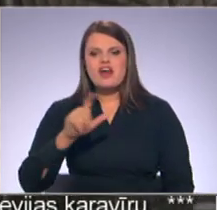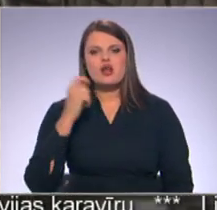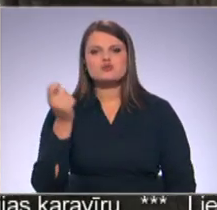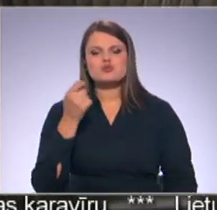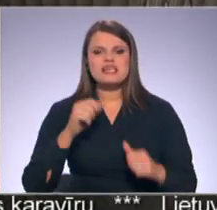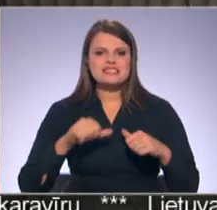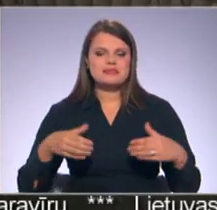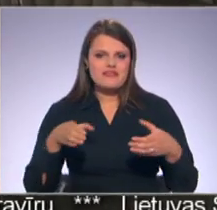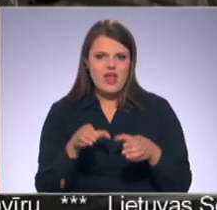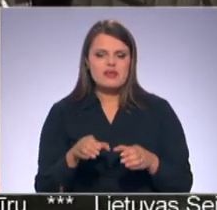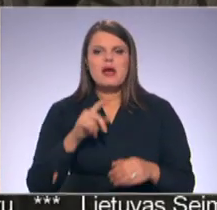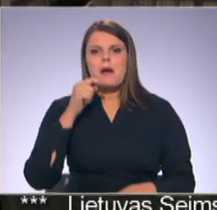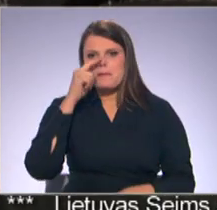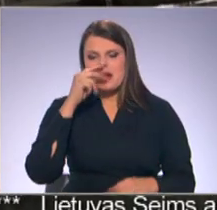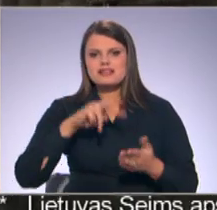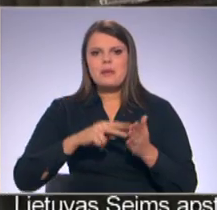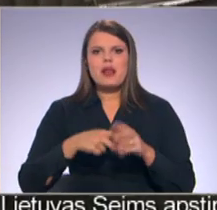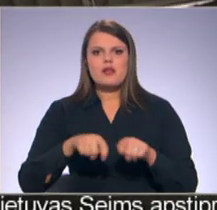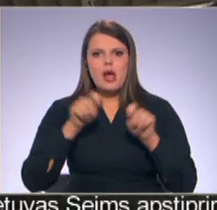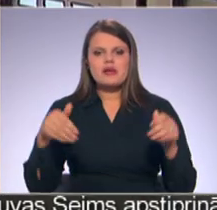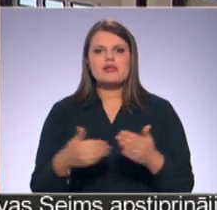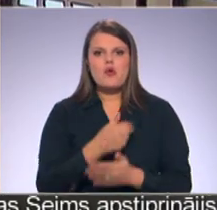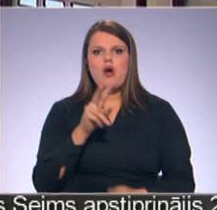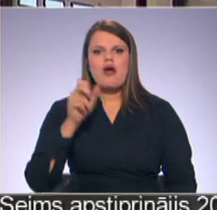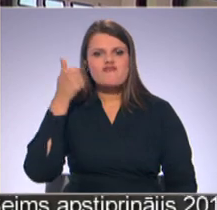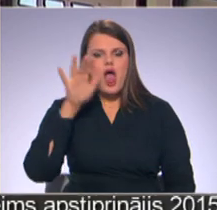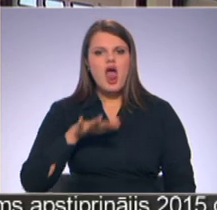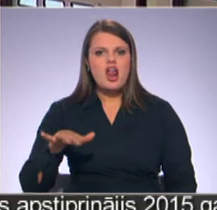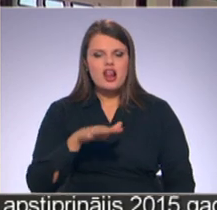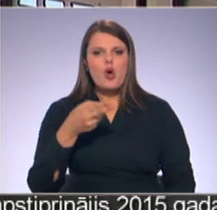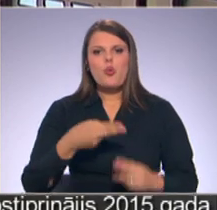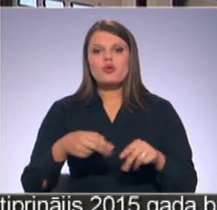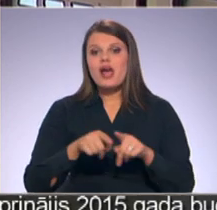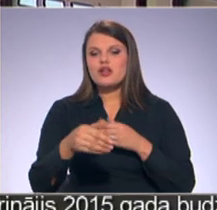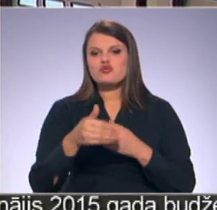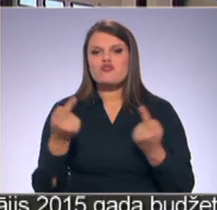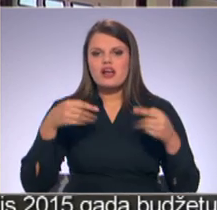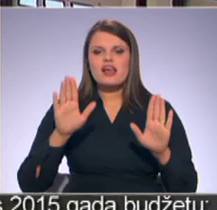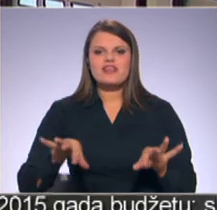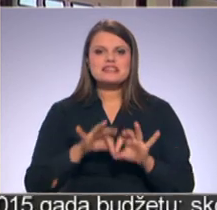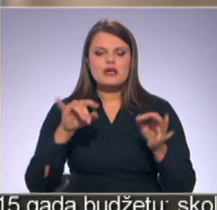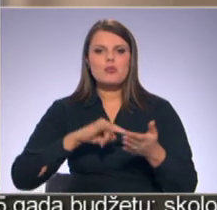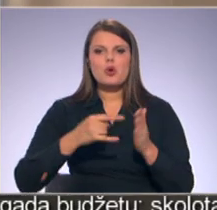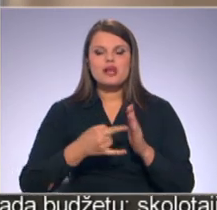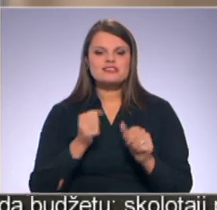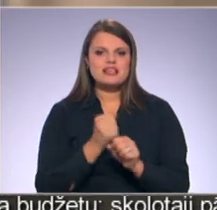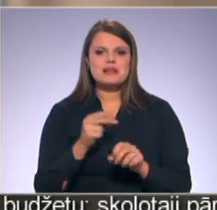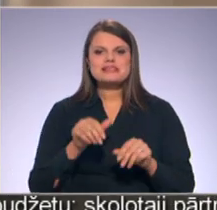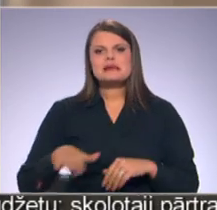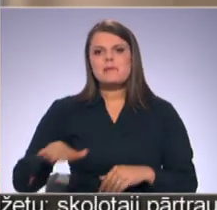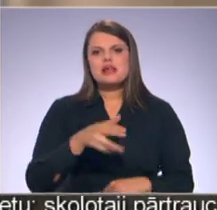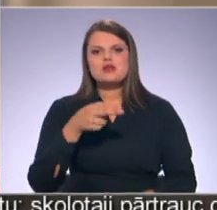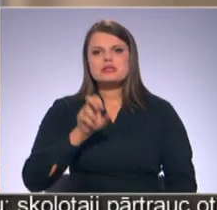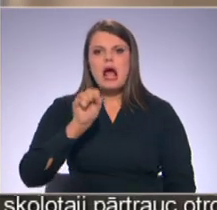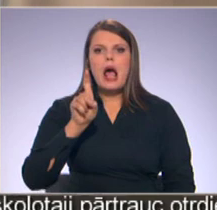vienības. Jau martā plānots atklāt jaunas telto depo valkā, bet jau tuvākajā laikā varētu sākties projekteišanas darbi – smiltenes un